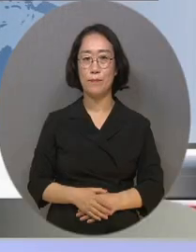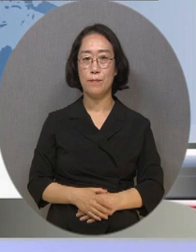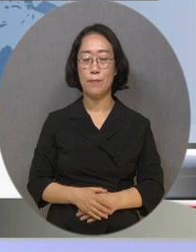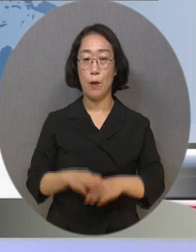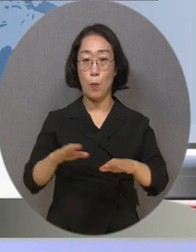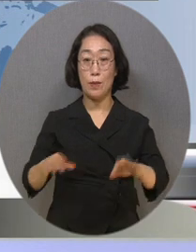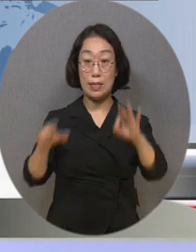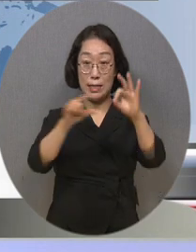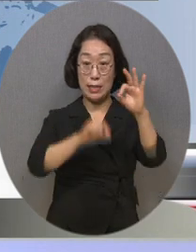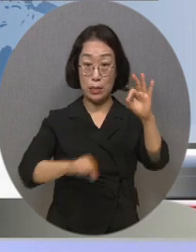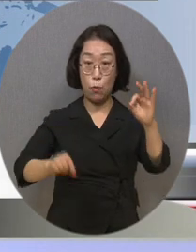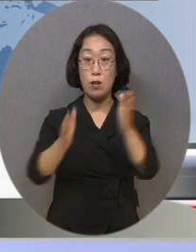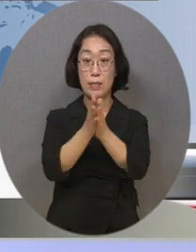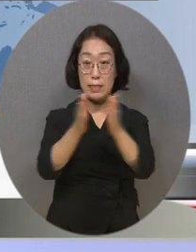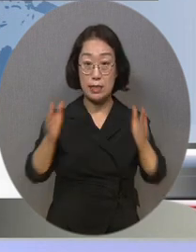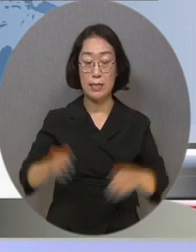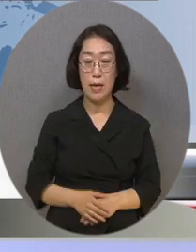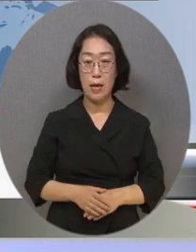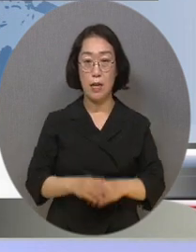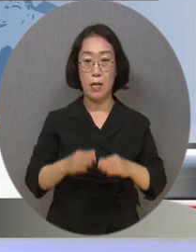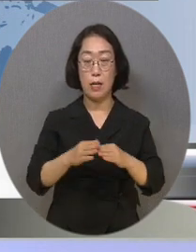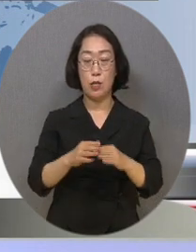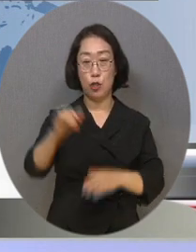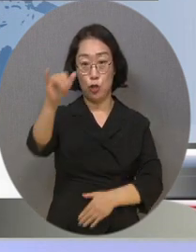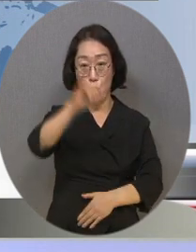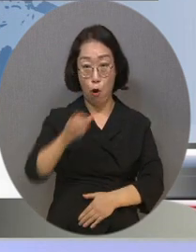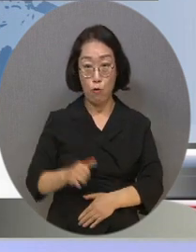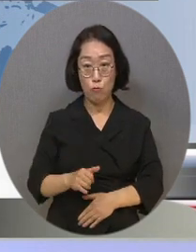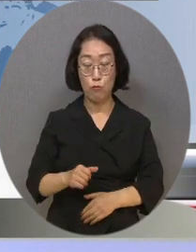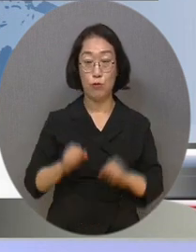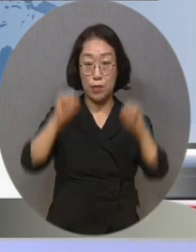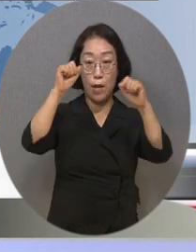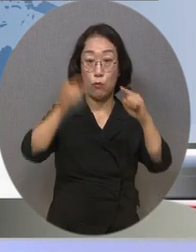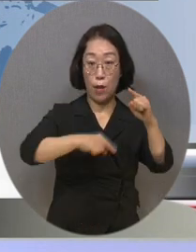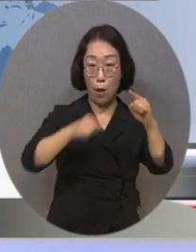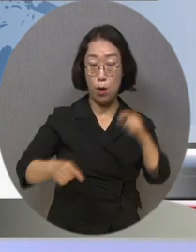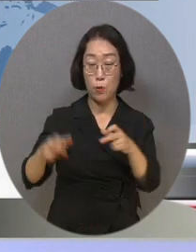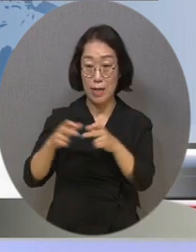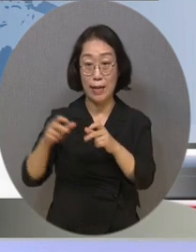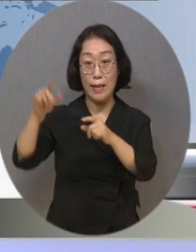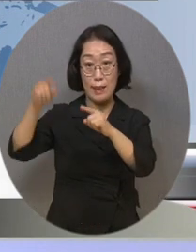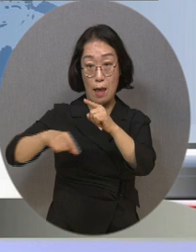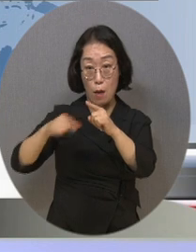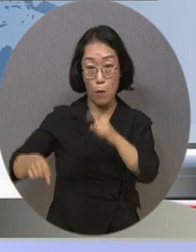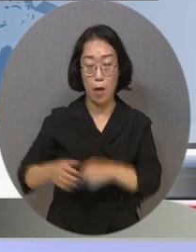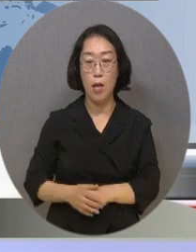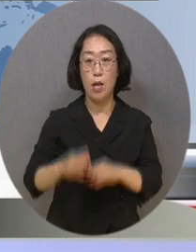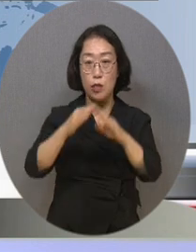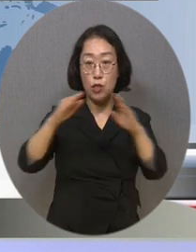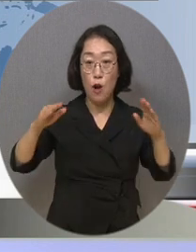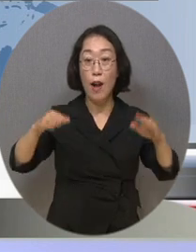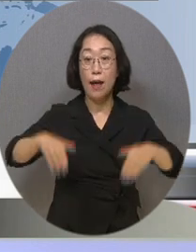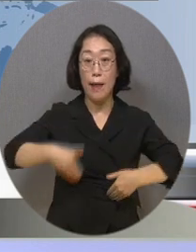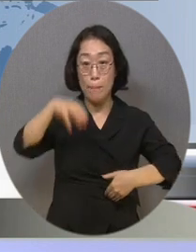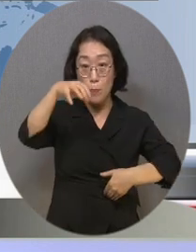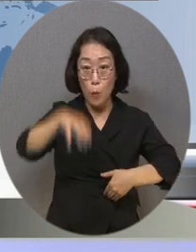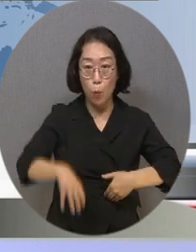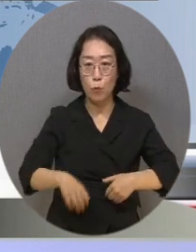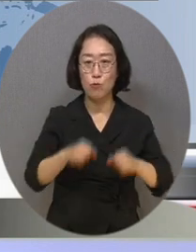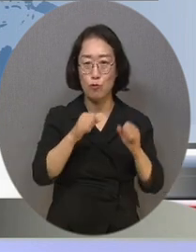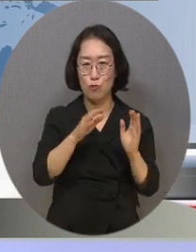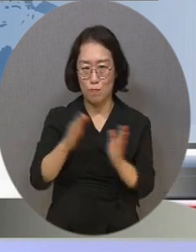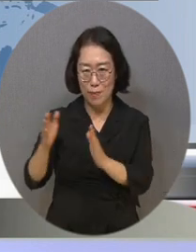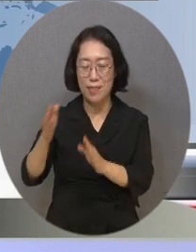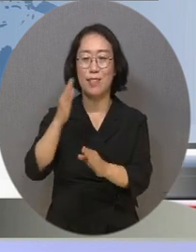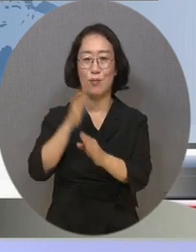오는 10월 펼쳐질 전국체전과 전국장애인체전을 앞두고 전라남도가 대회 준비에 박차를 가하고 있습니다.